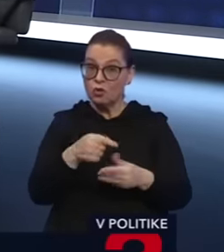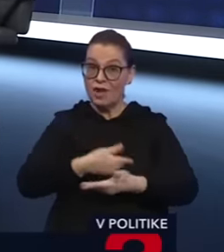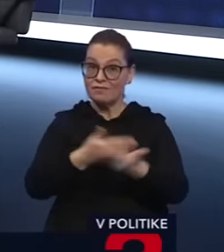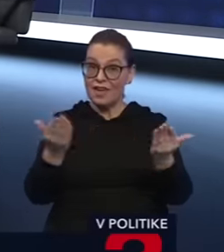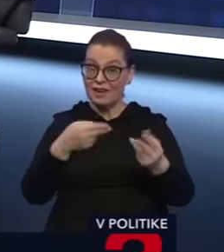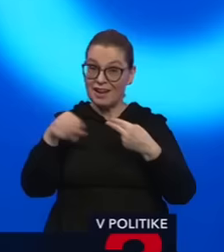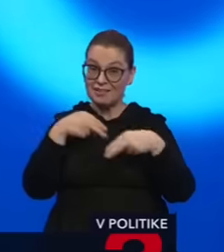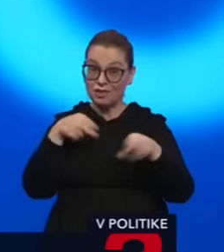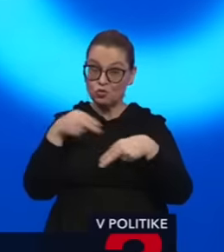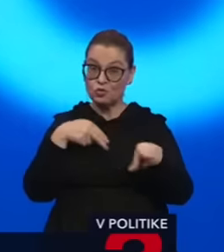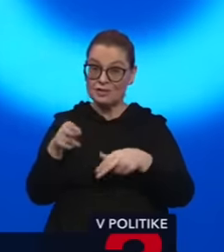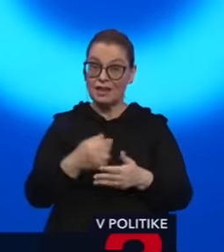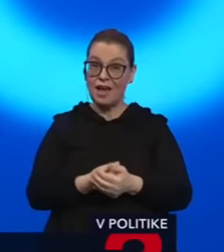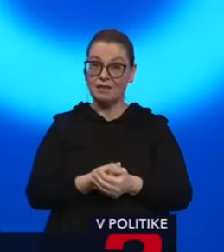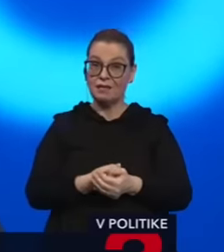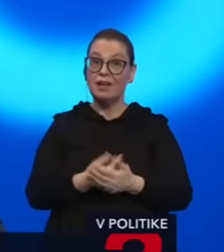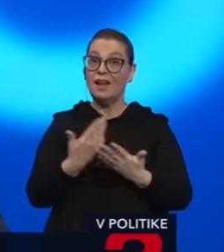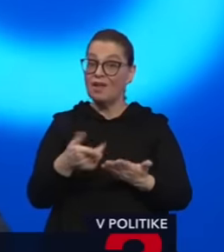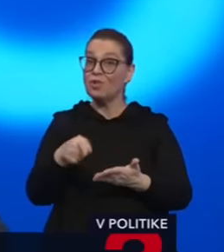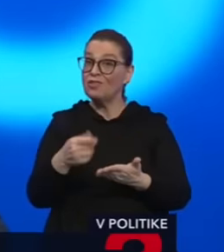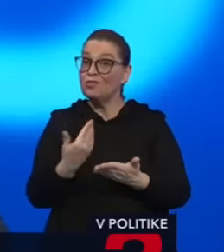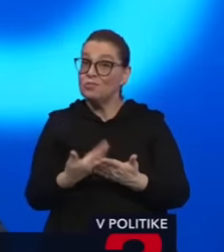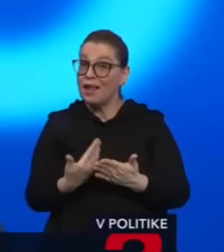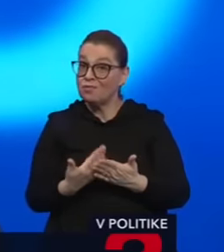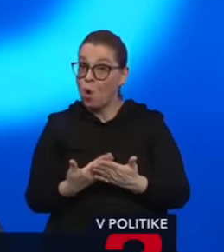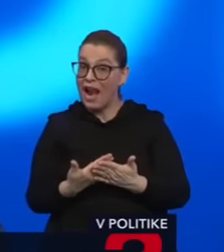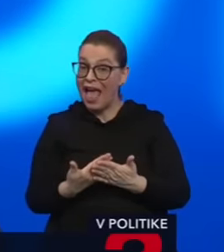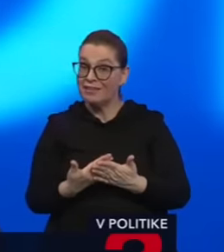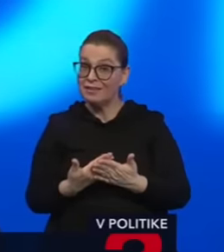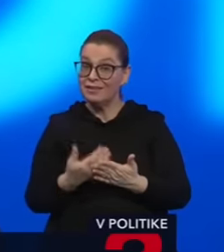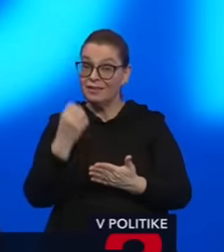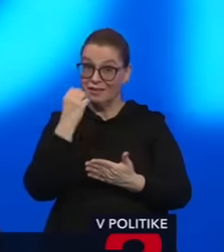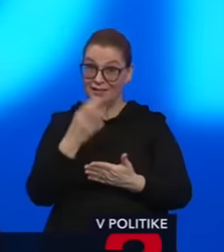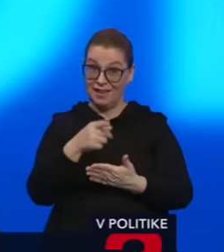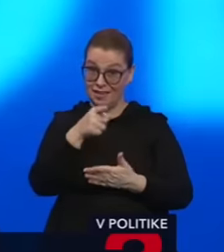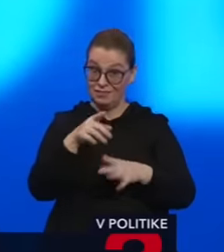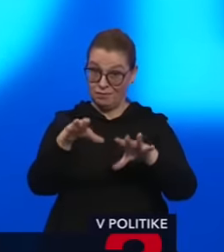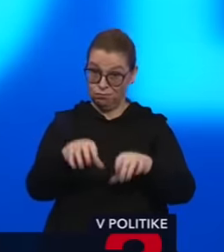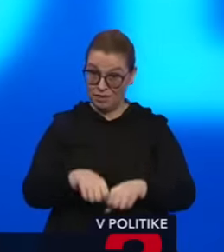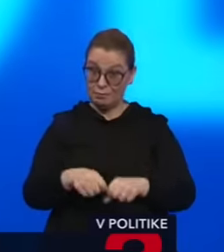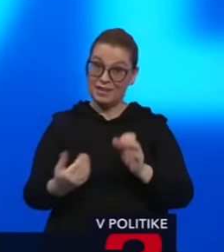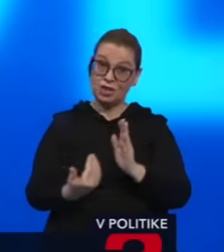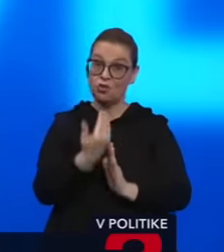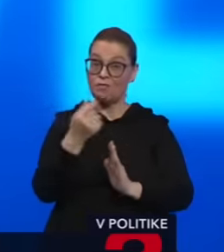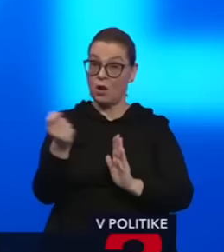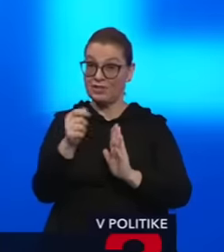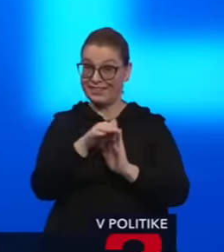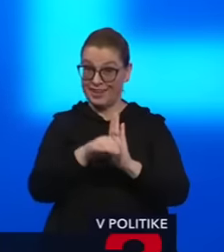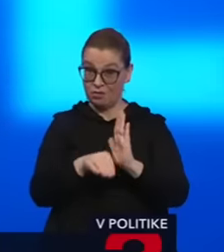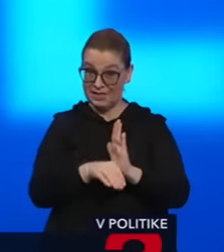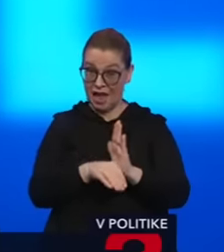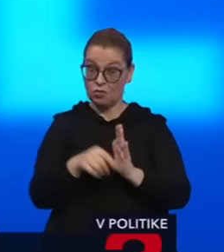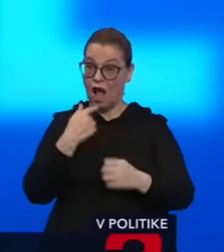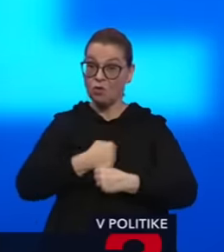Jankovská. Pretože existuje predpoklad, že ak príjmete noveľu trestného zákona v tom znení, akom ju